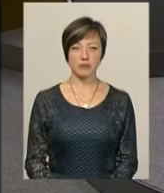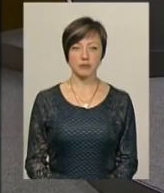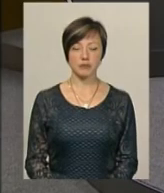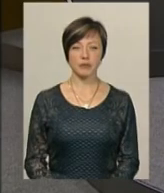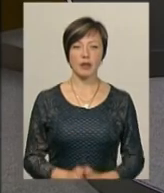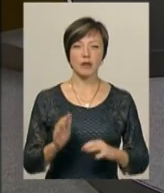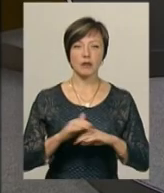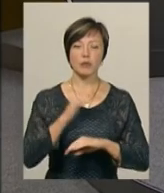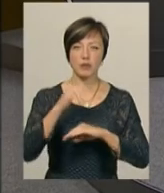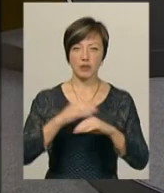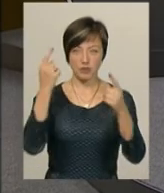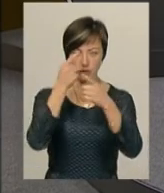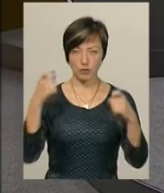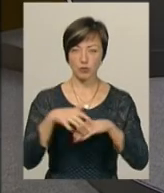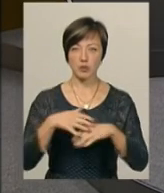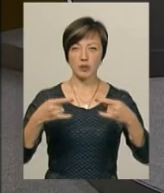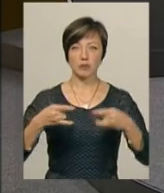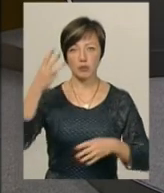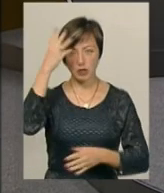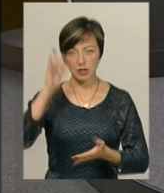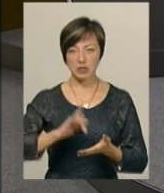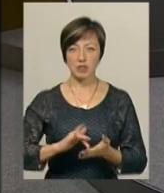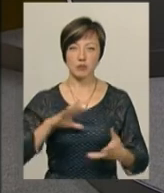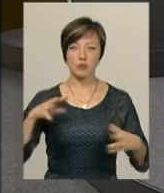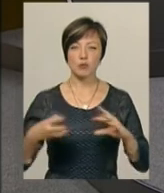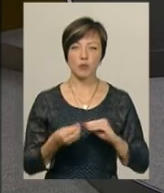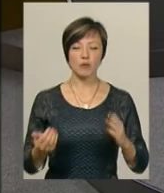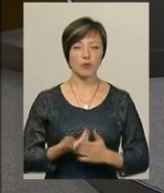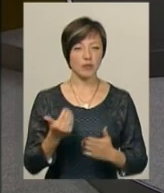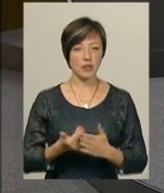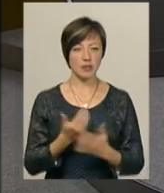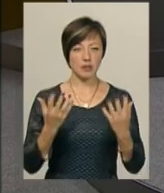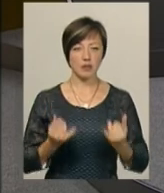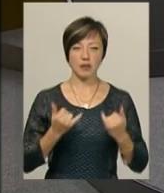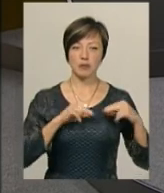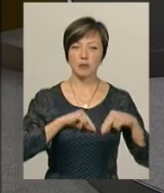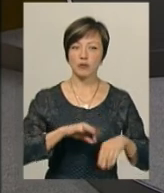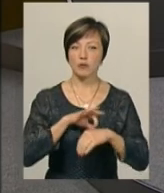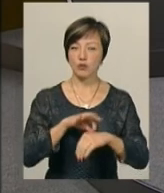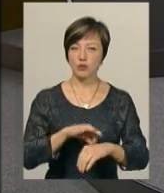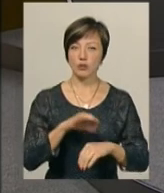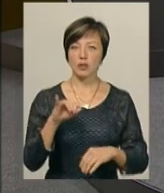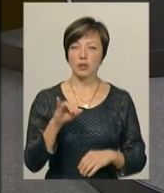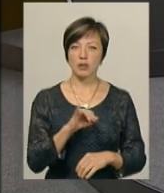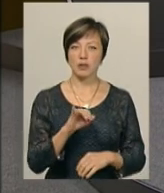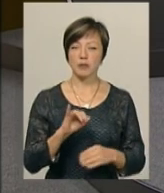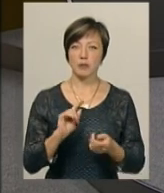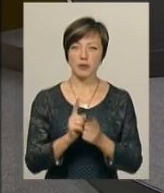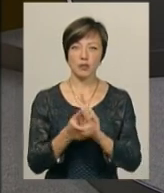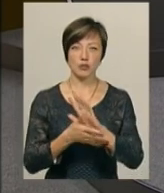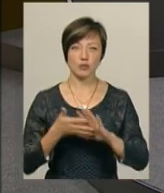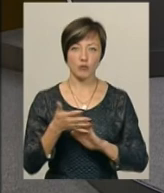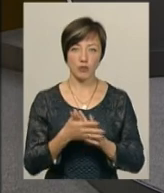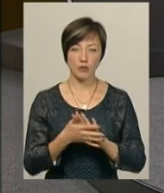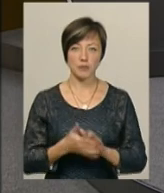Доброго вечора! В ефірі Суспільного телебачення «Поділяцентр» підсумковий інформаційний випуск. В студії ведуча Світлана Поробок, диктор жестової